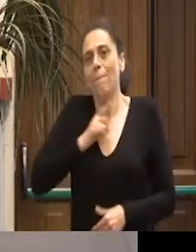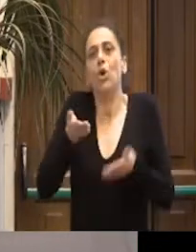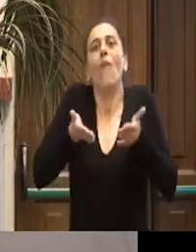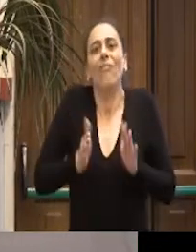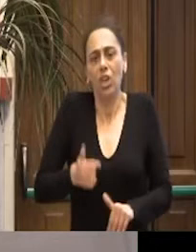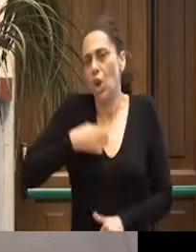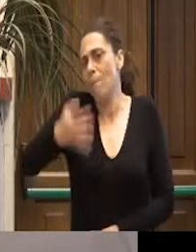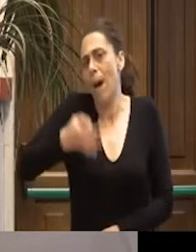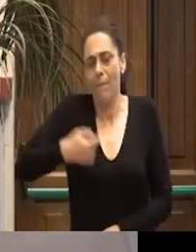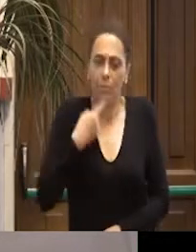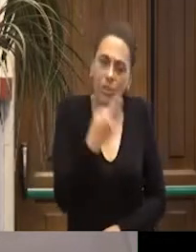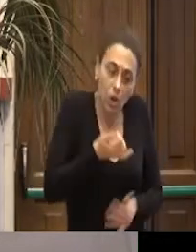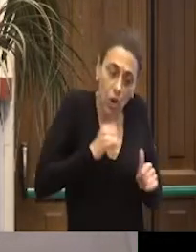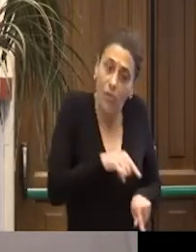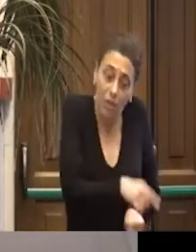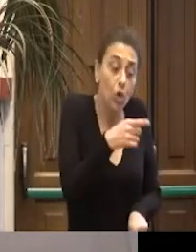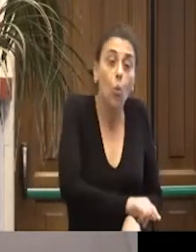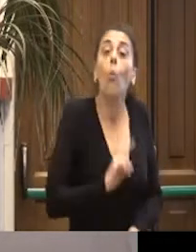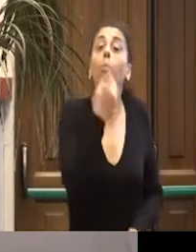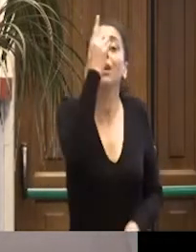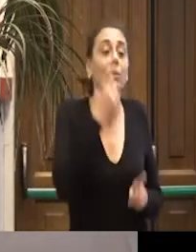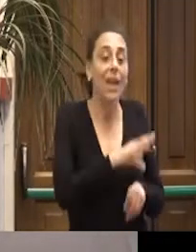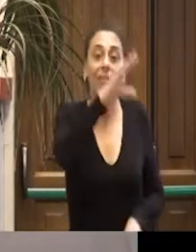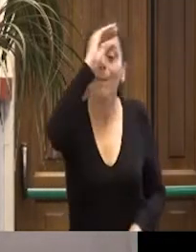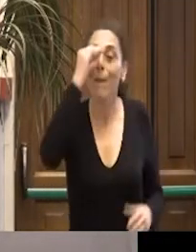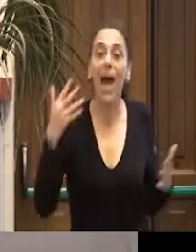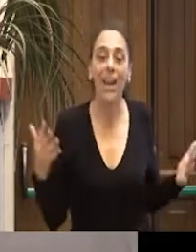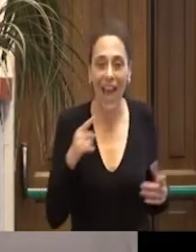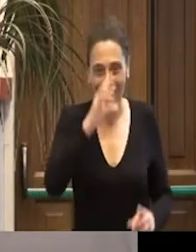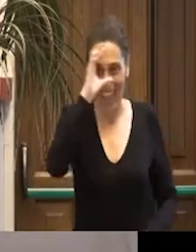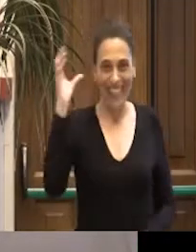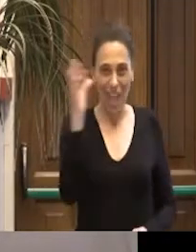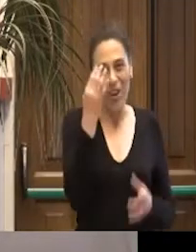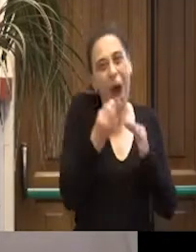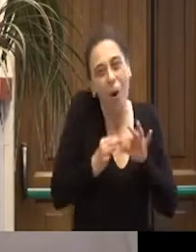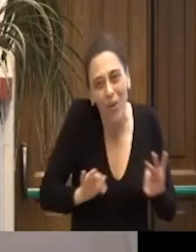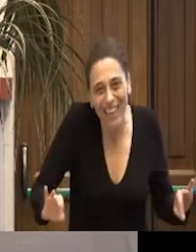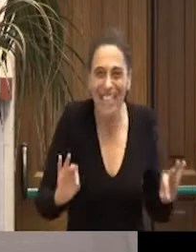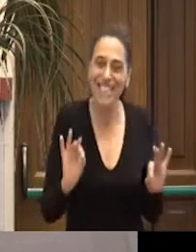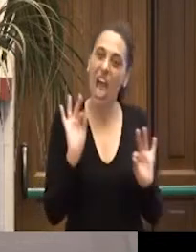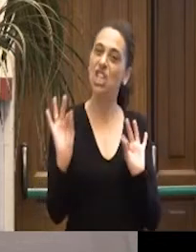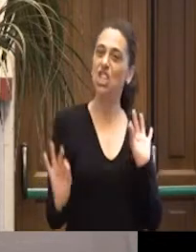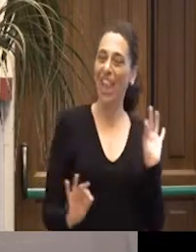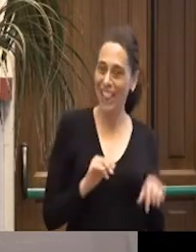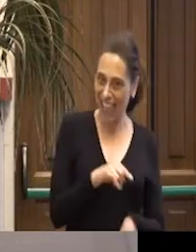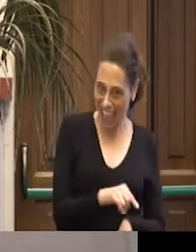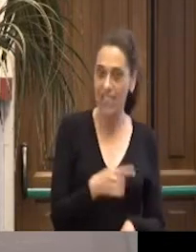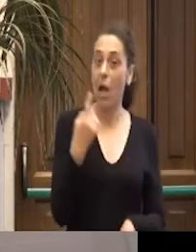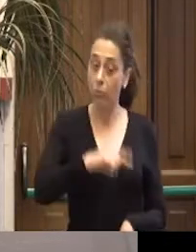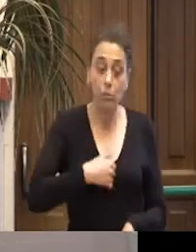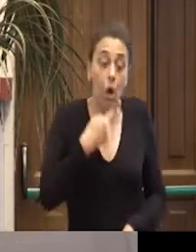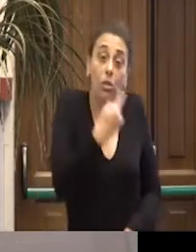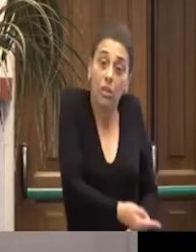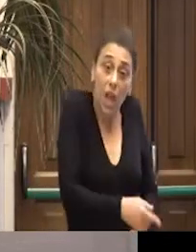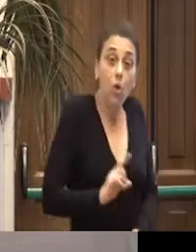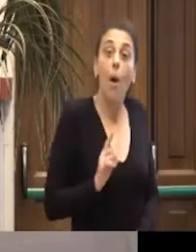mio figlio dico la prima cosa che tu devi imparare a proposito di quella che era la teoria della cortesia o della gentilezza, la prima cosa che devi